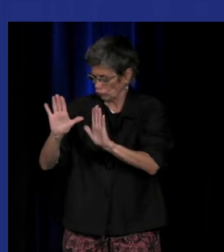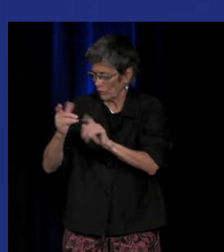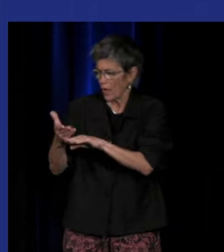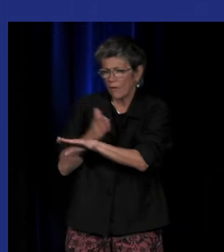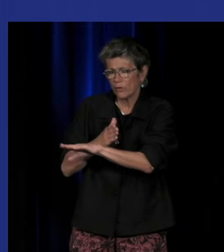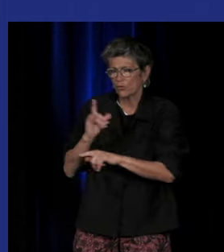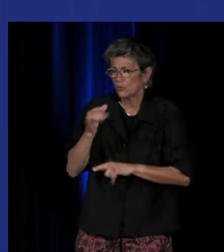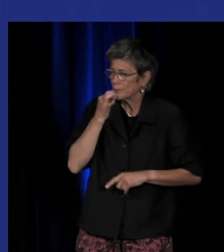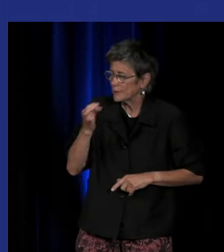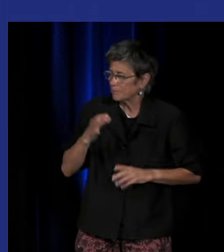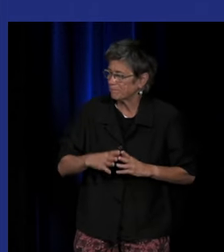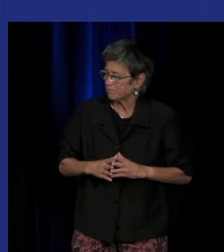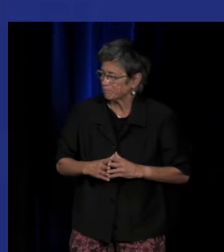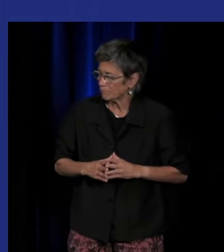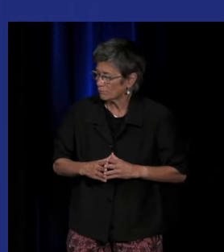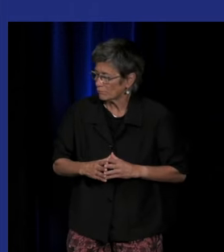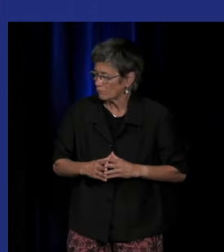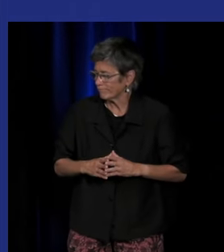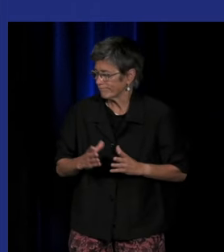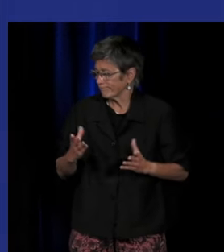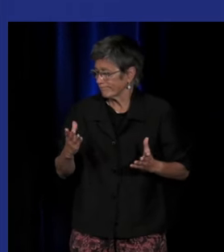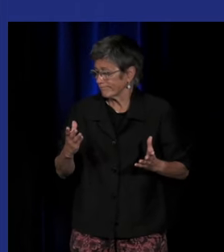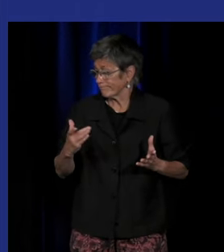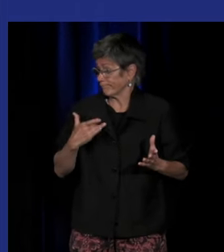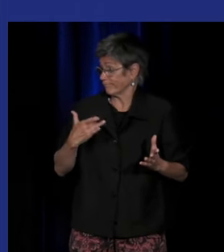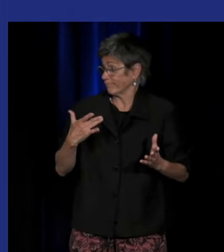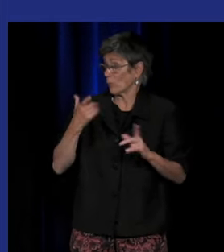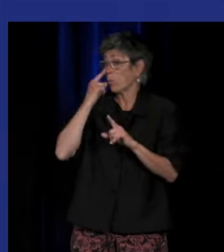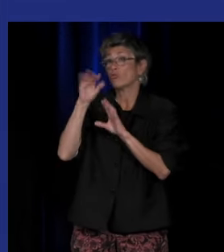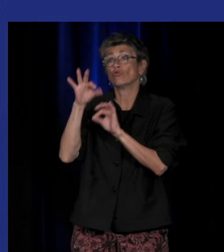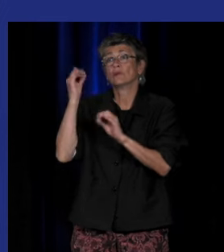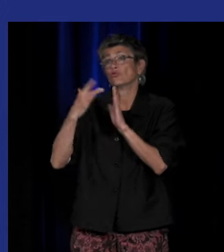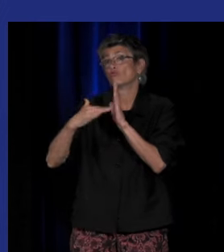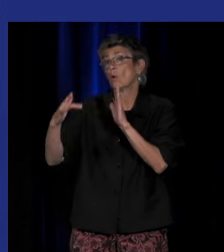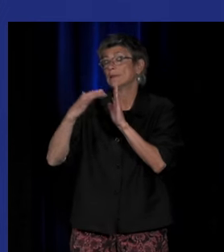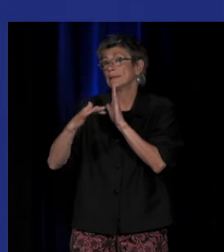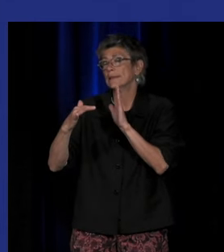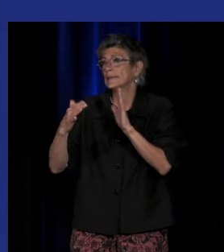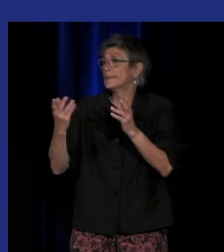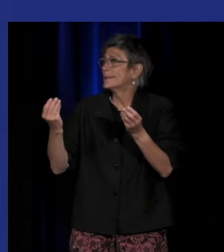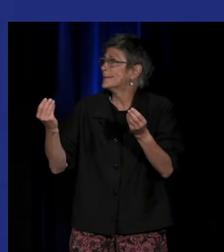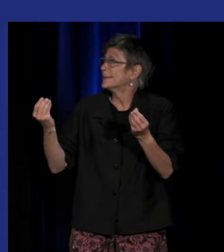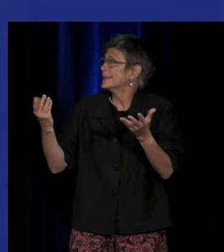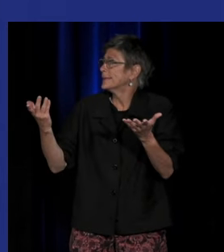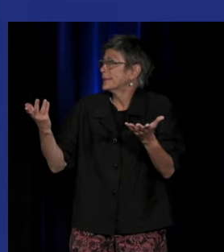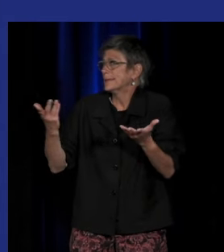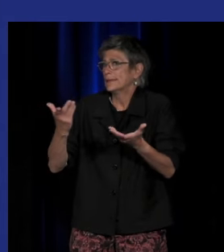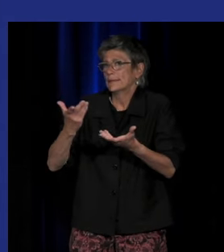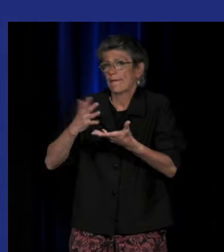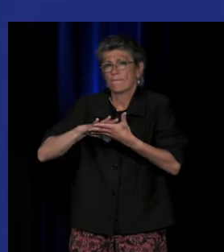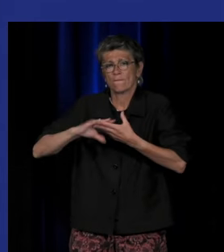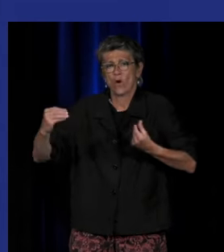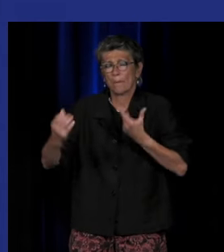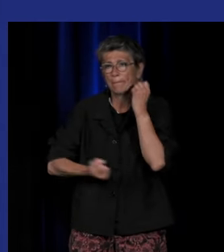je voulais juste dire que la question c'est intéressant et pourquoi on a choisi le chanteur c'est parce que c'est une pratique artistique